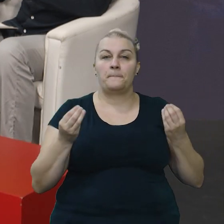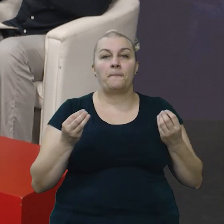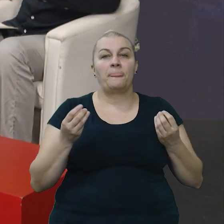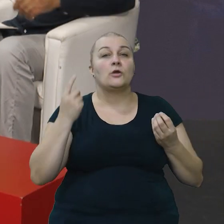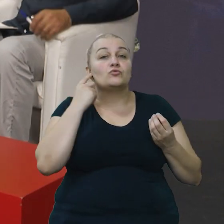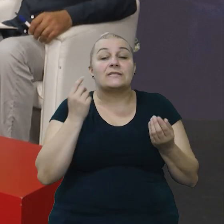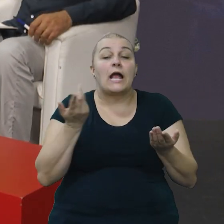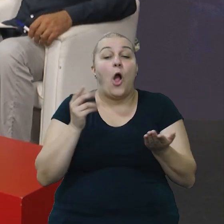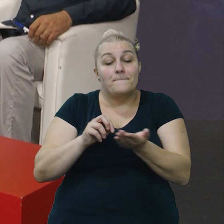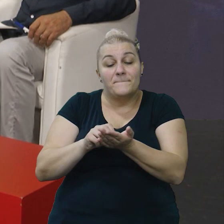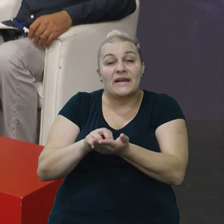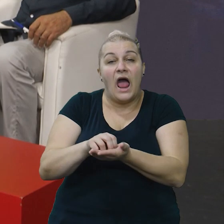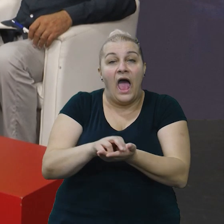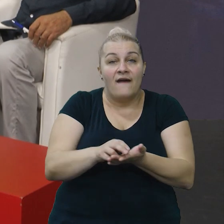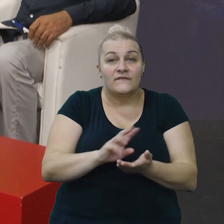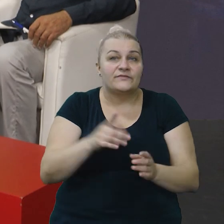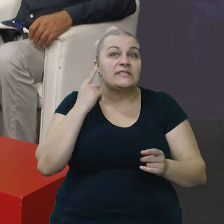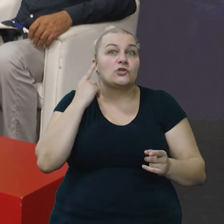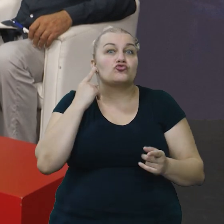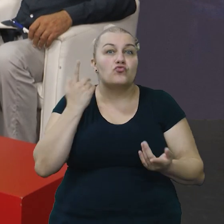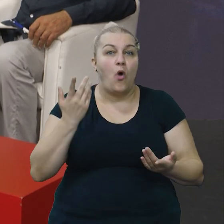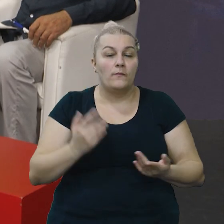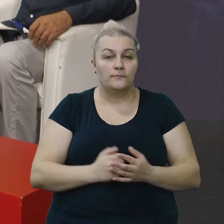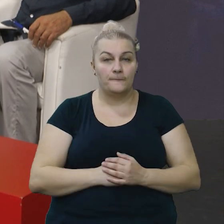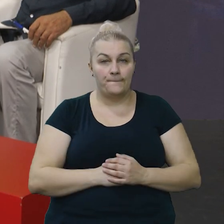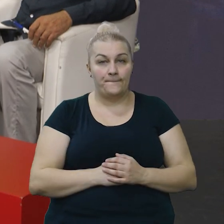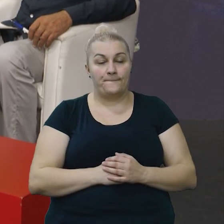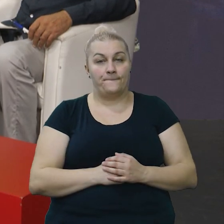reći, mrav koji je puzao po zemlji. Čujeo si ga.